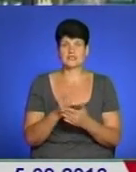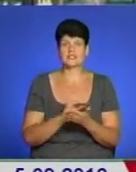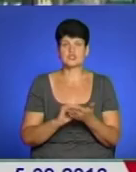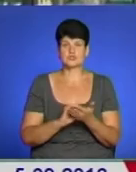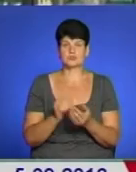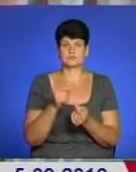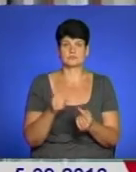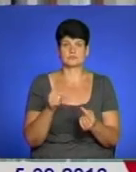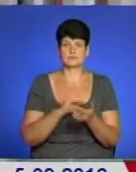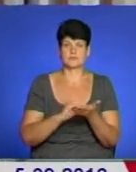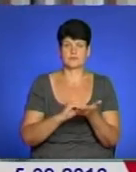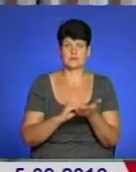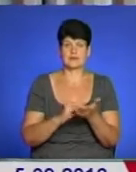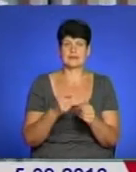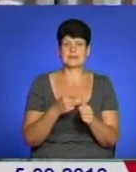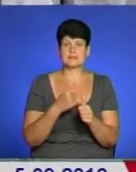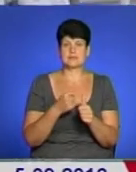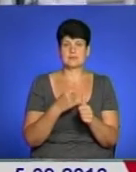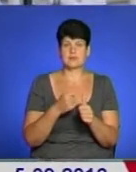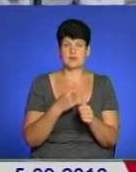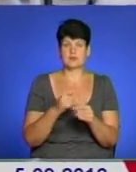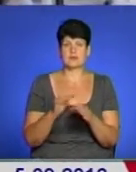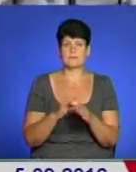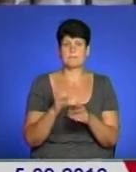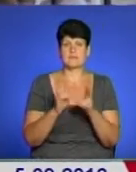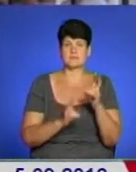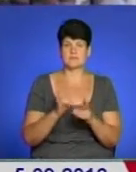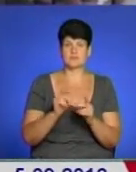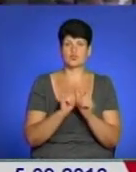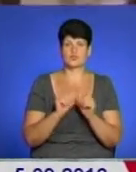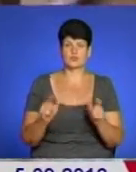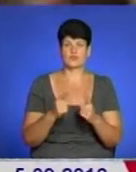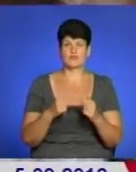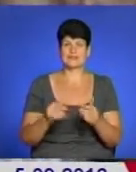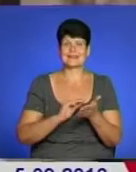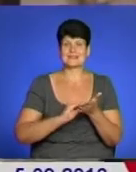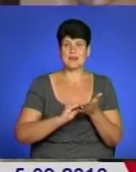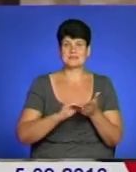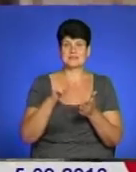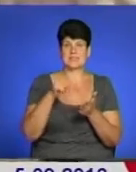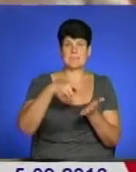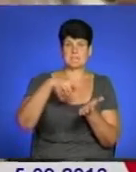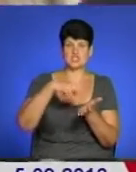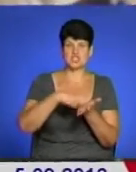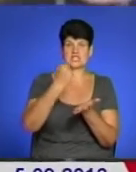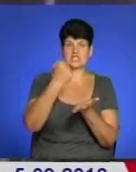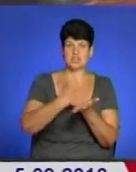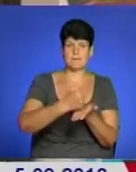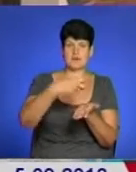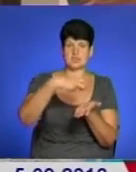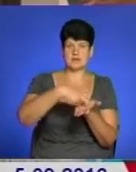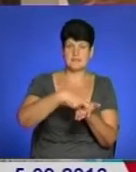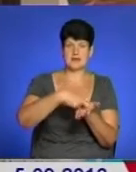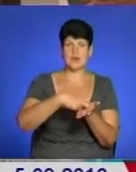прописано. На іменування підприємств, установ та організацій, написи на їх печатках, штампах, штемпелях,